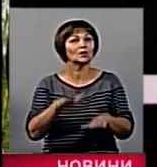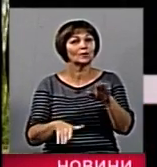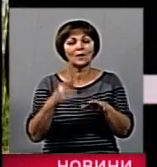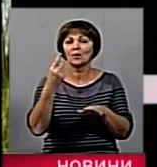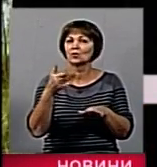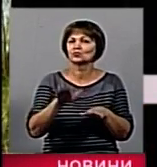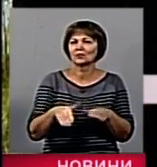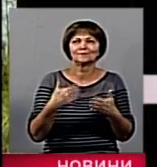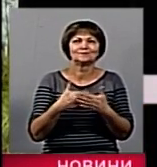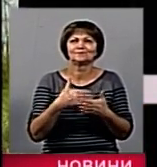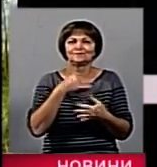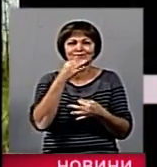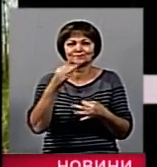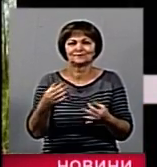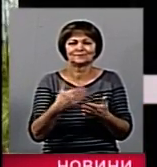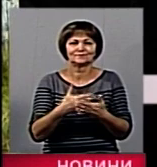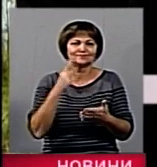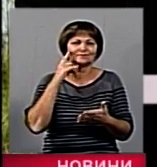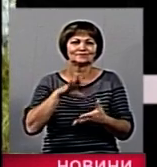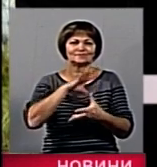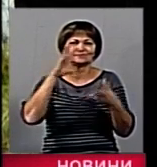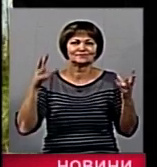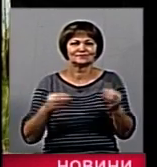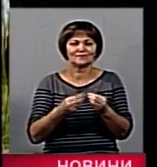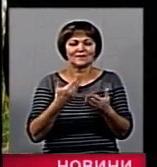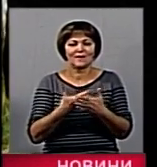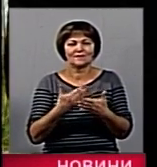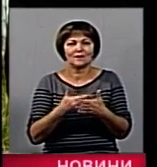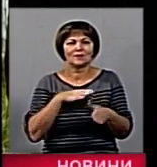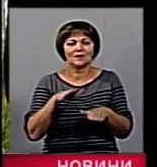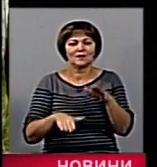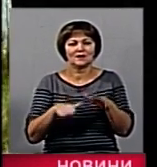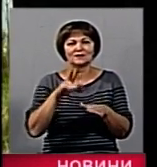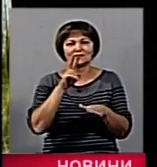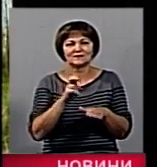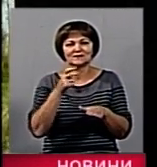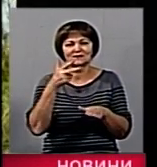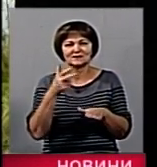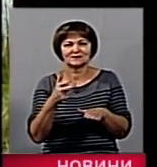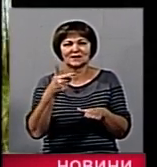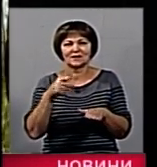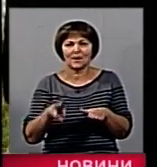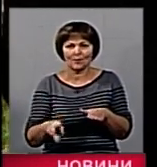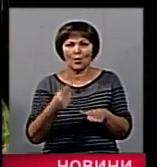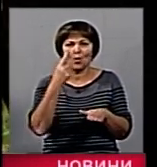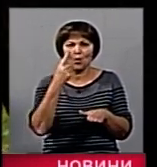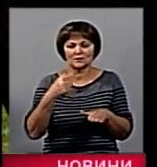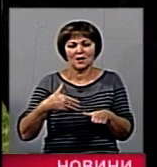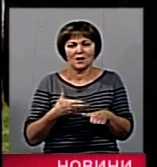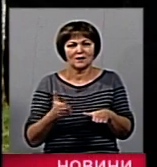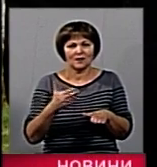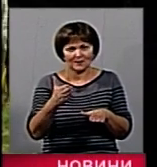штуках, я не знаю, можна підсвітати, навіска була 200-300 грамів однієї рибки.